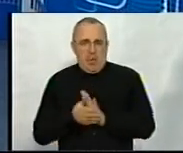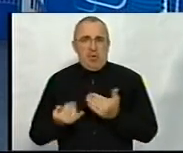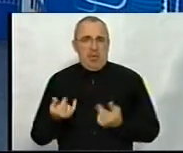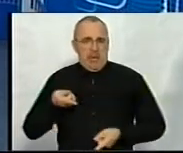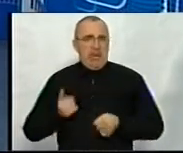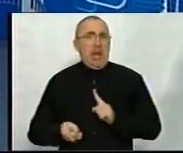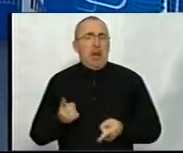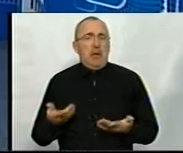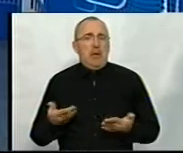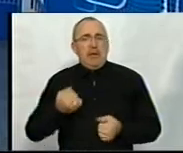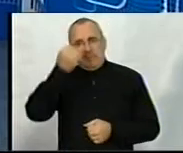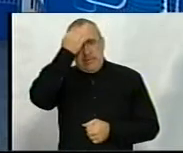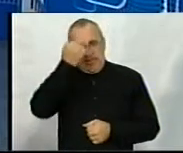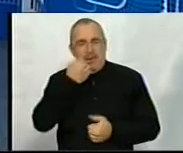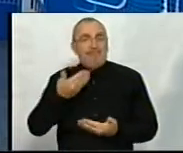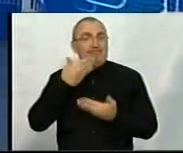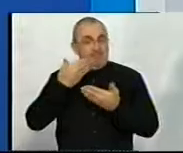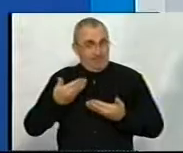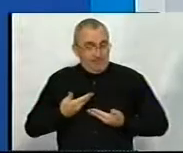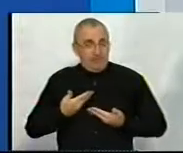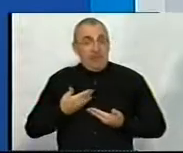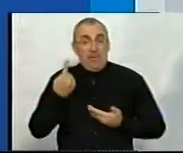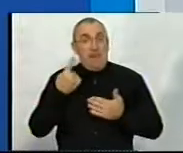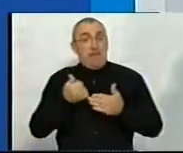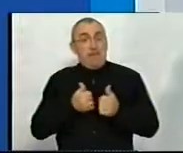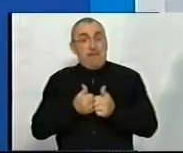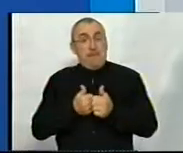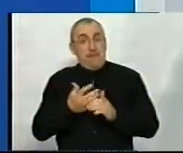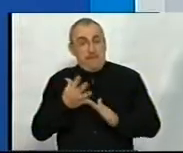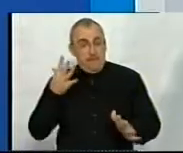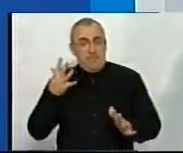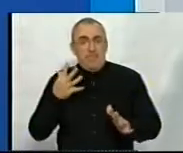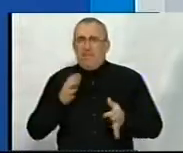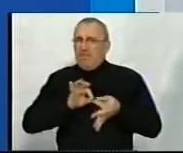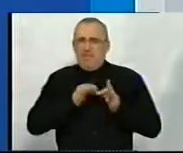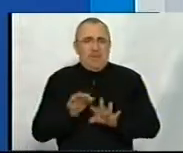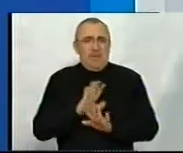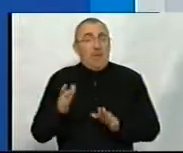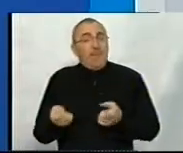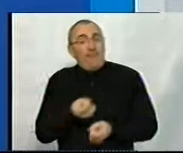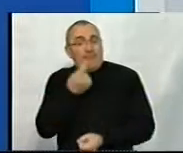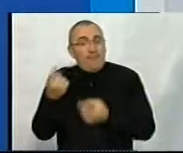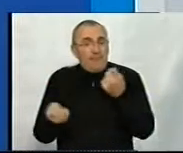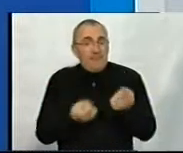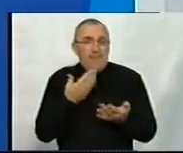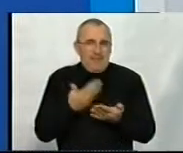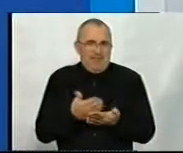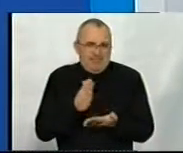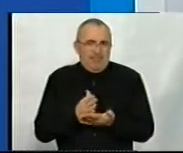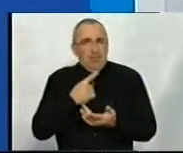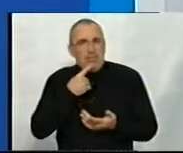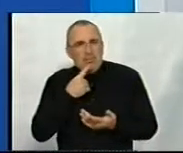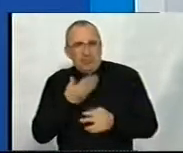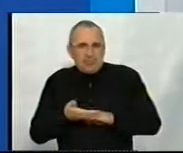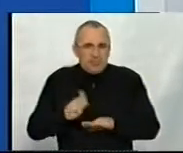Дякую за запитание. Ну, насамперед, не так уж и сложно. Однако, возникают певные трудности. Как